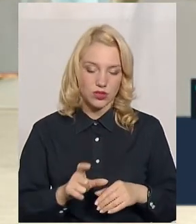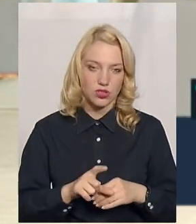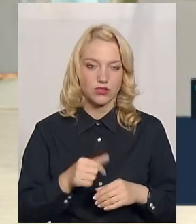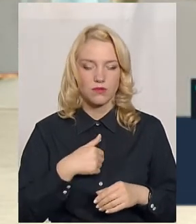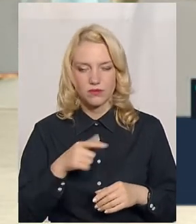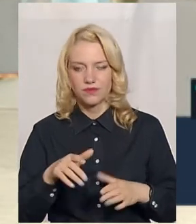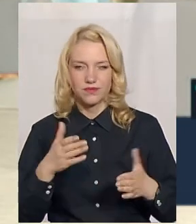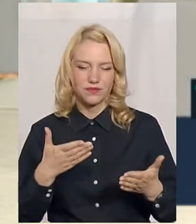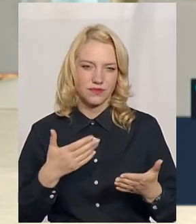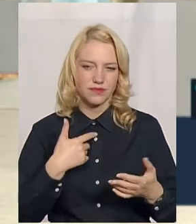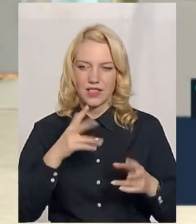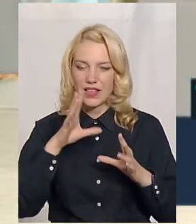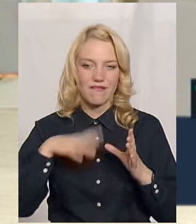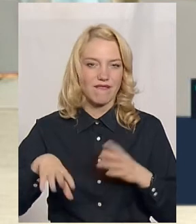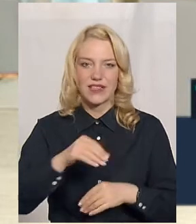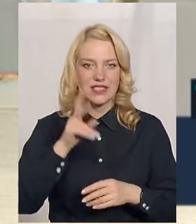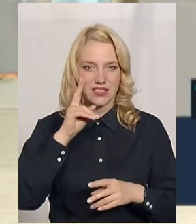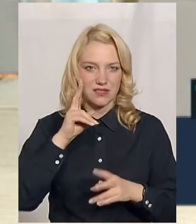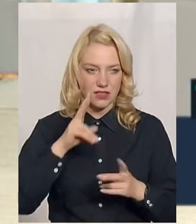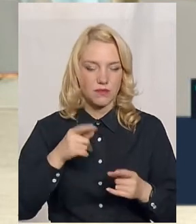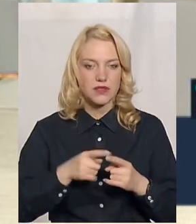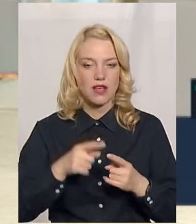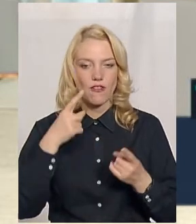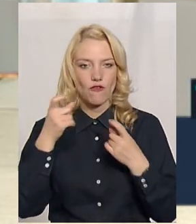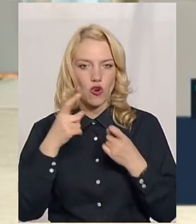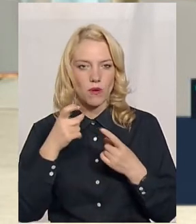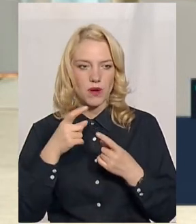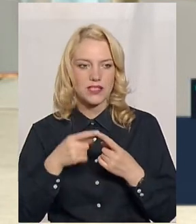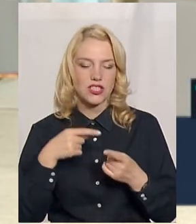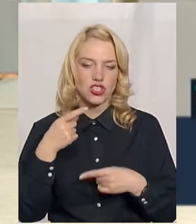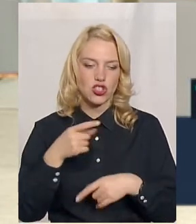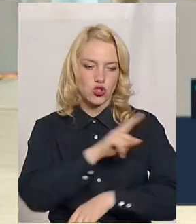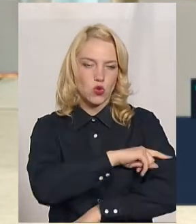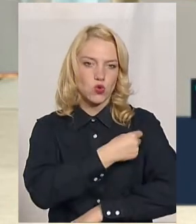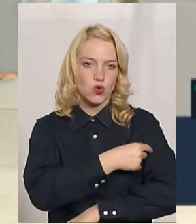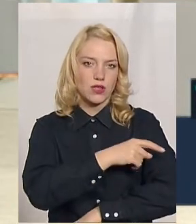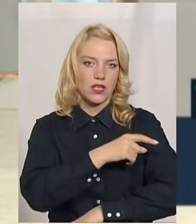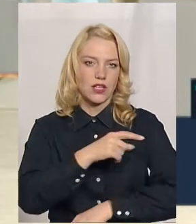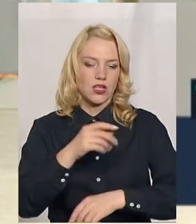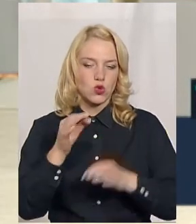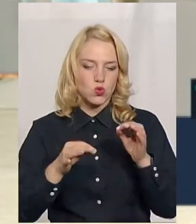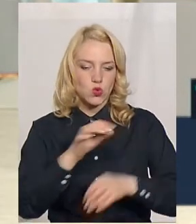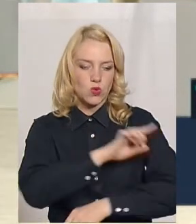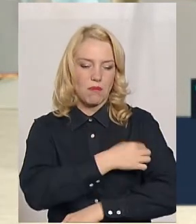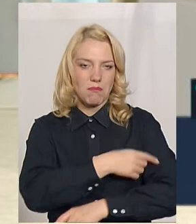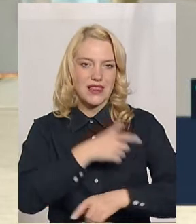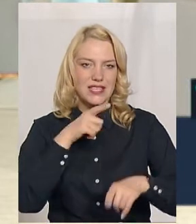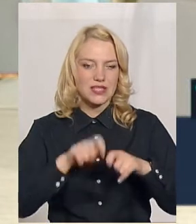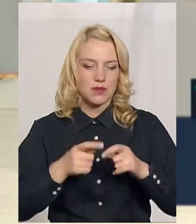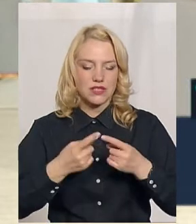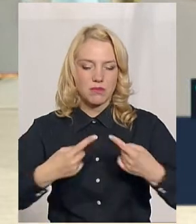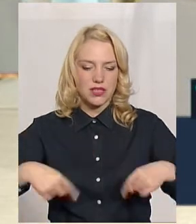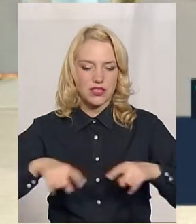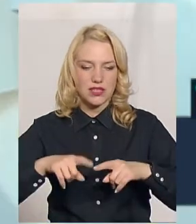ще там не все знаємо, тому що ця інформація йде через судмедекспертизу, через підрозділ, де